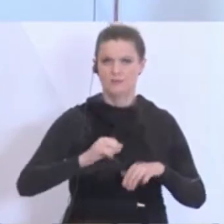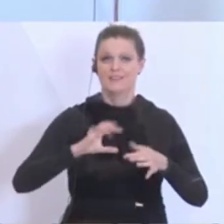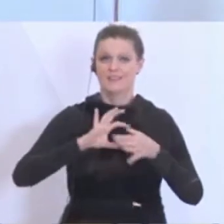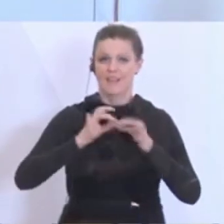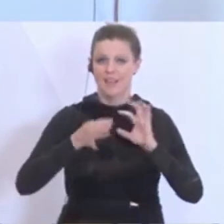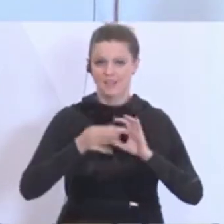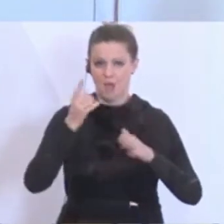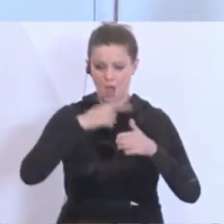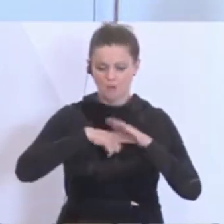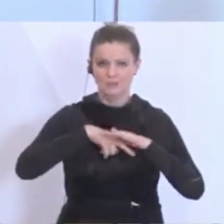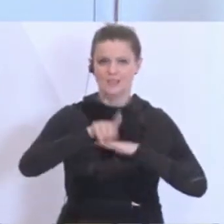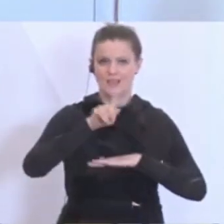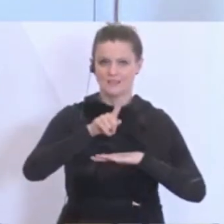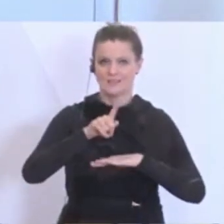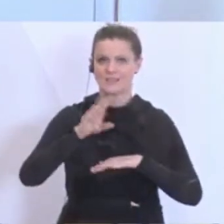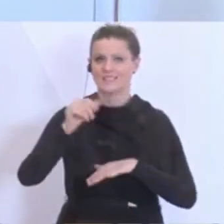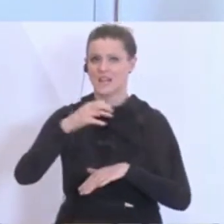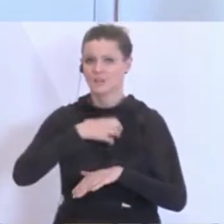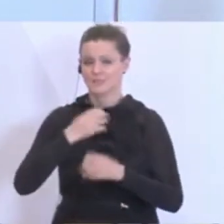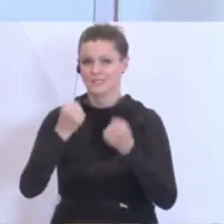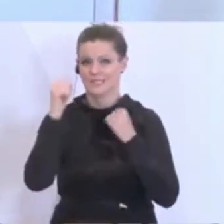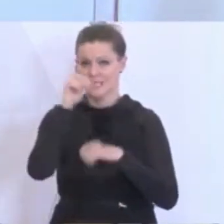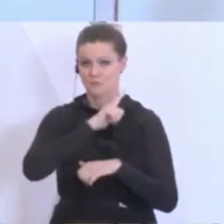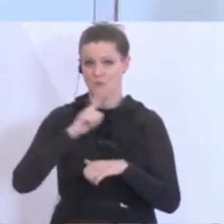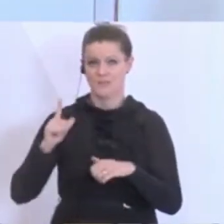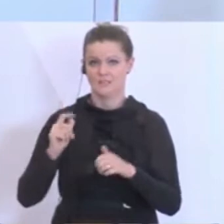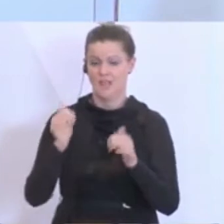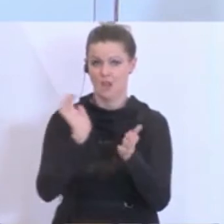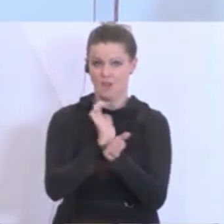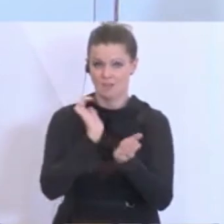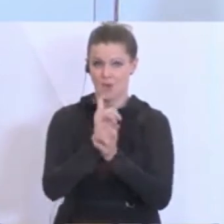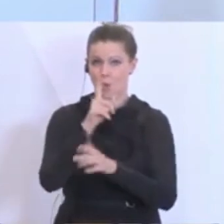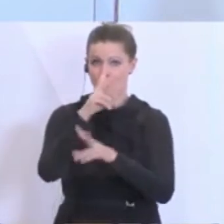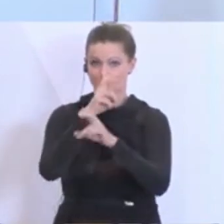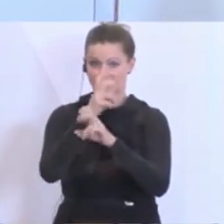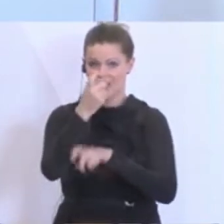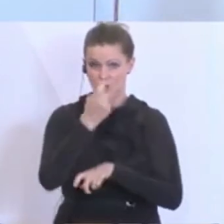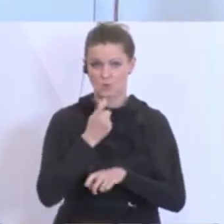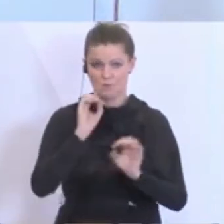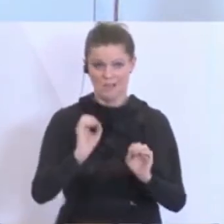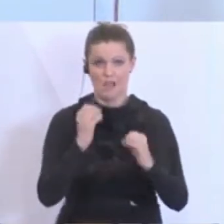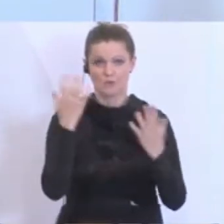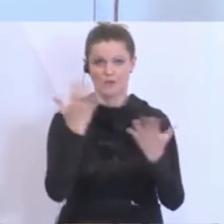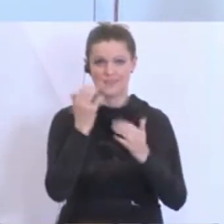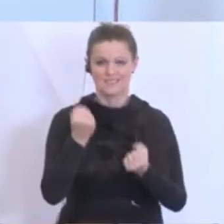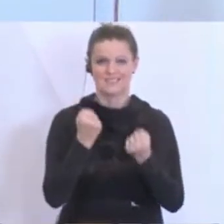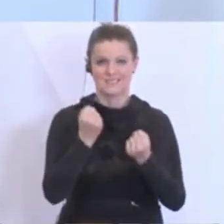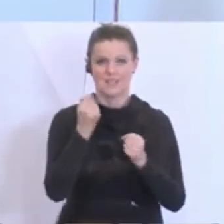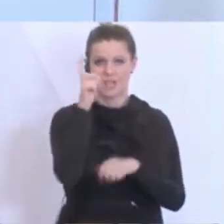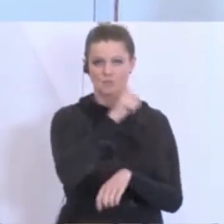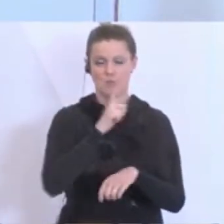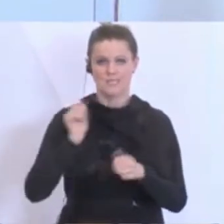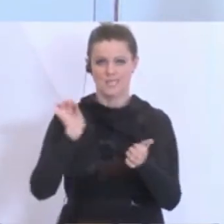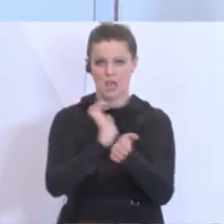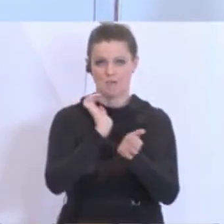Salzburg bei sicherheitspolizeilichen Aufgaben. In Oberösterreich übernehmen wir aktuell ebenso sicherheitspolizeiliche